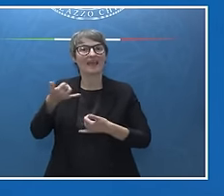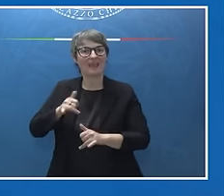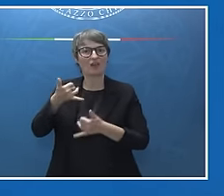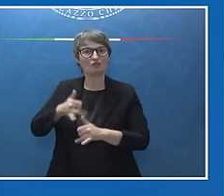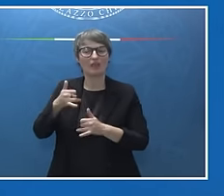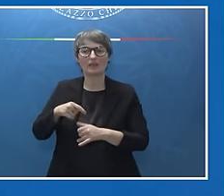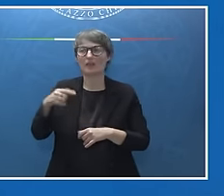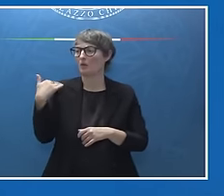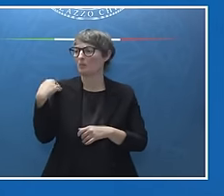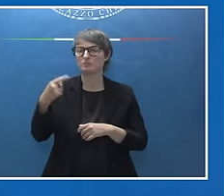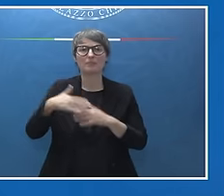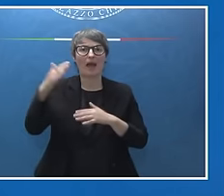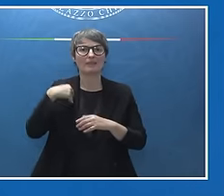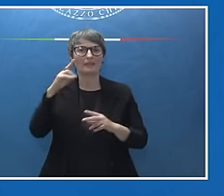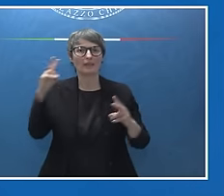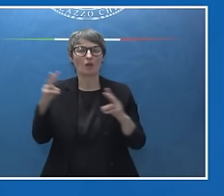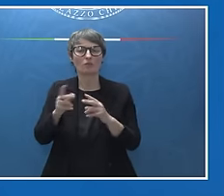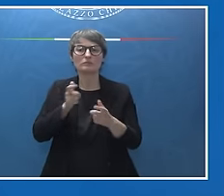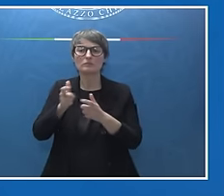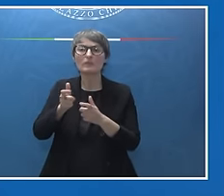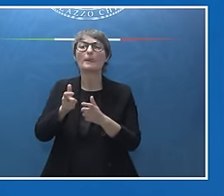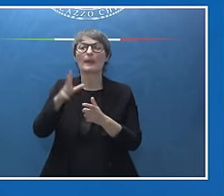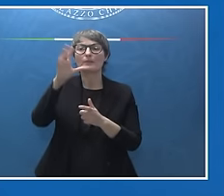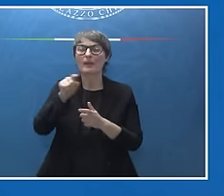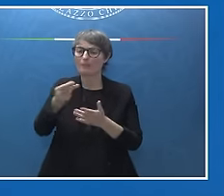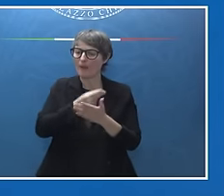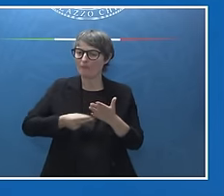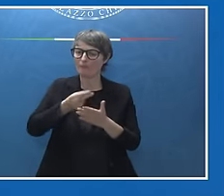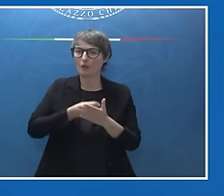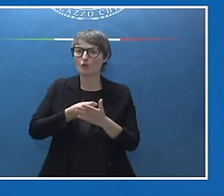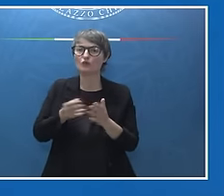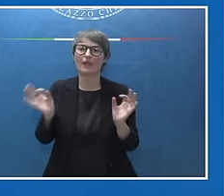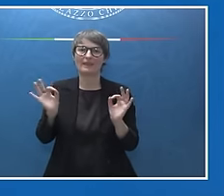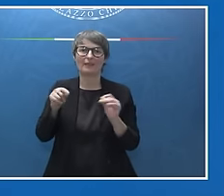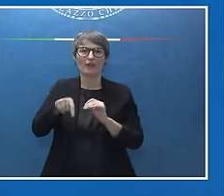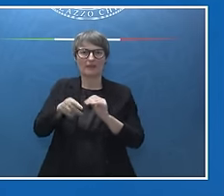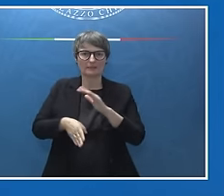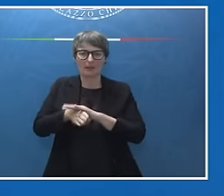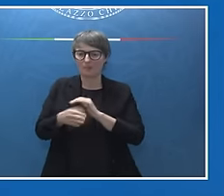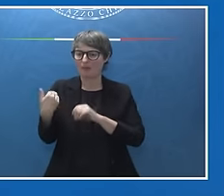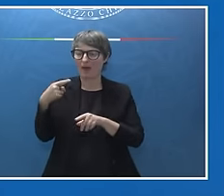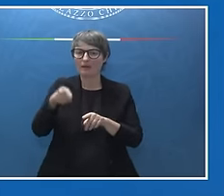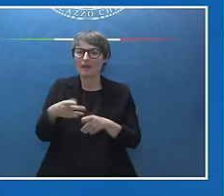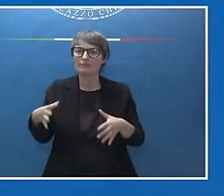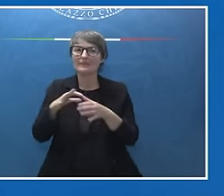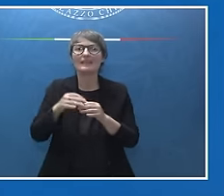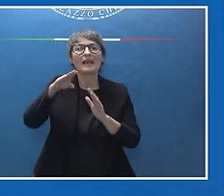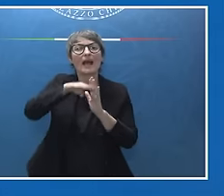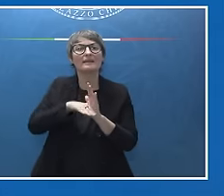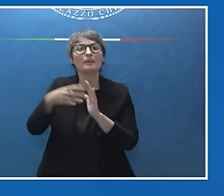punto sull'avanzamento particolarmente dei progetti pilota che sono legati al Piano Mattei per l'Africa.